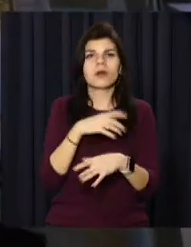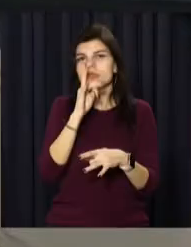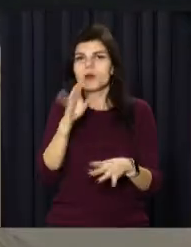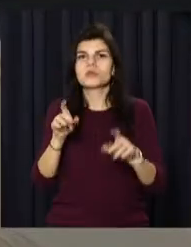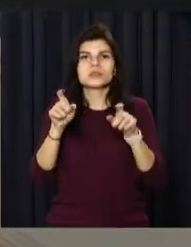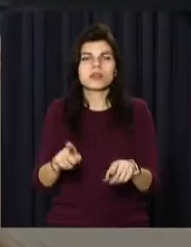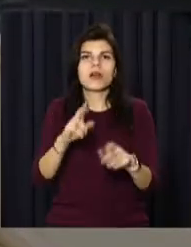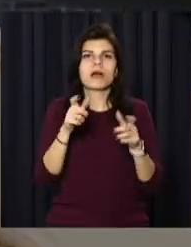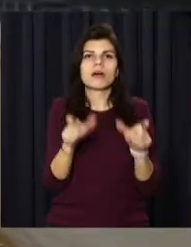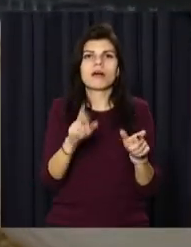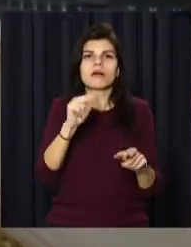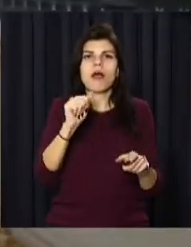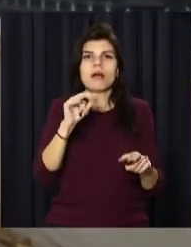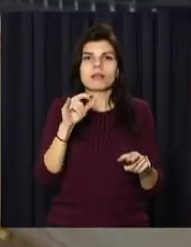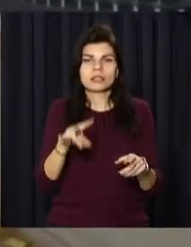сидіти на карантині.